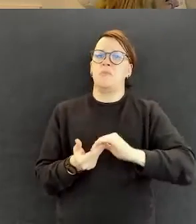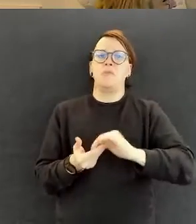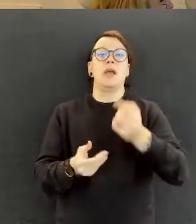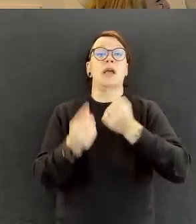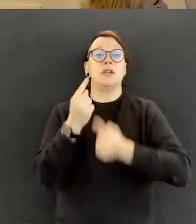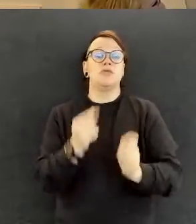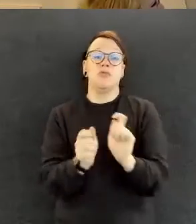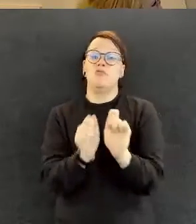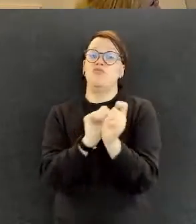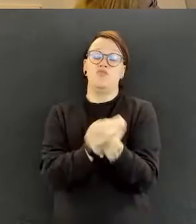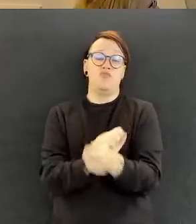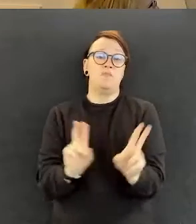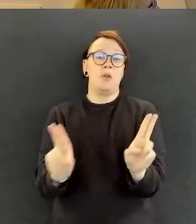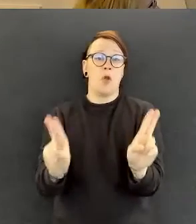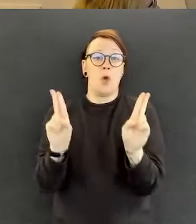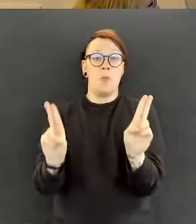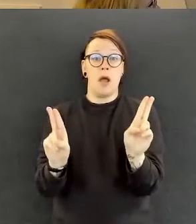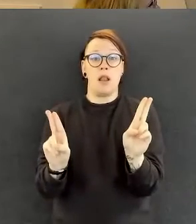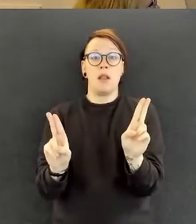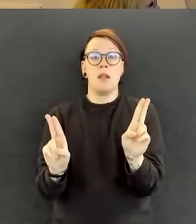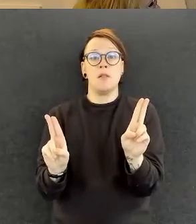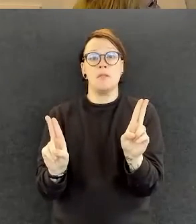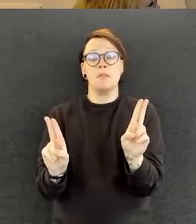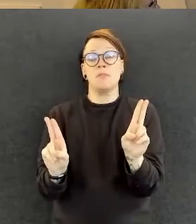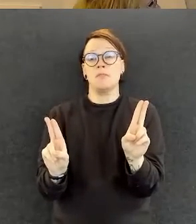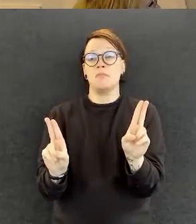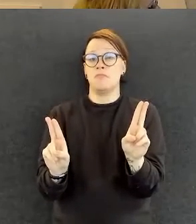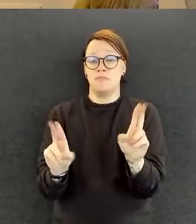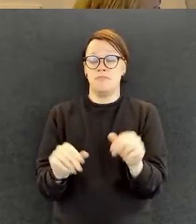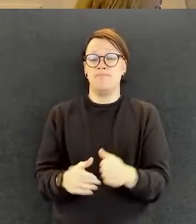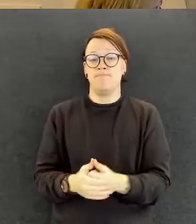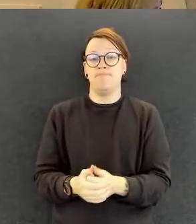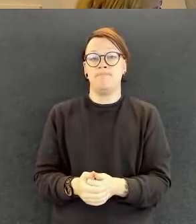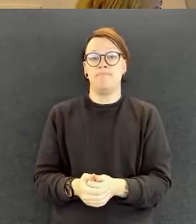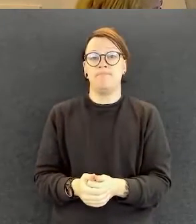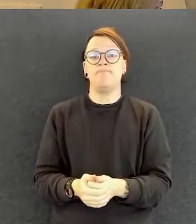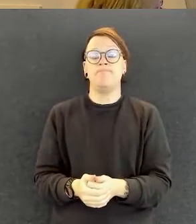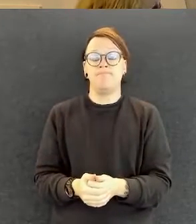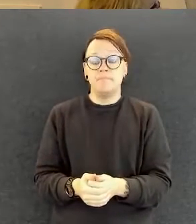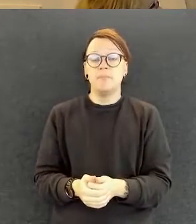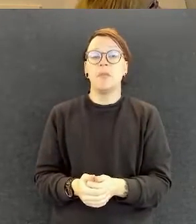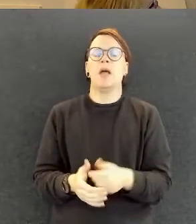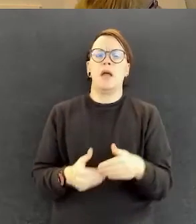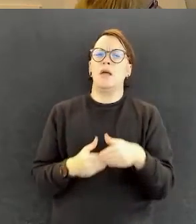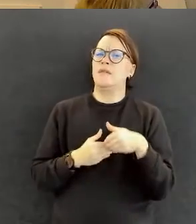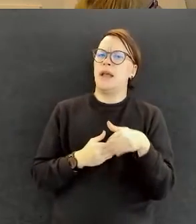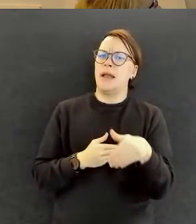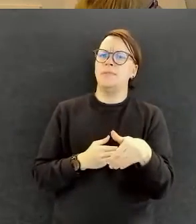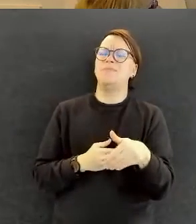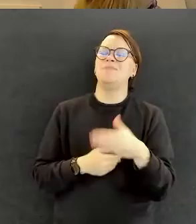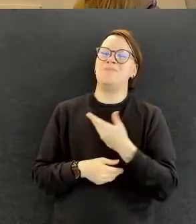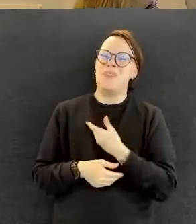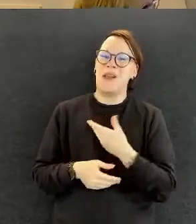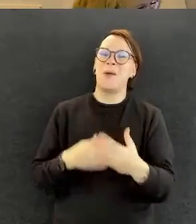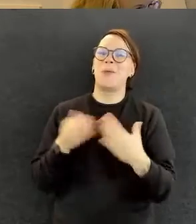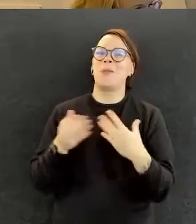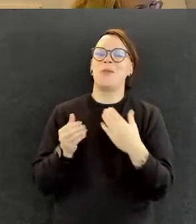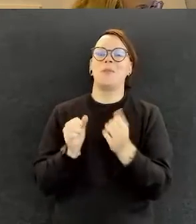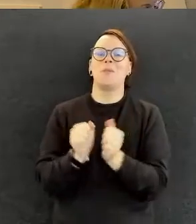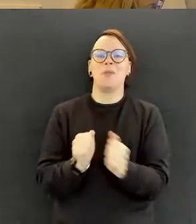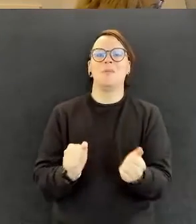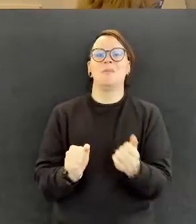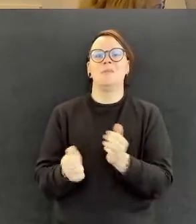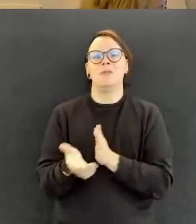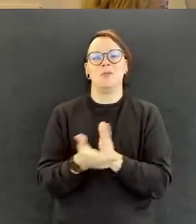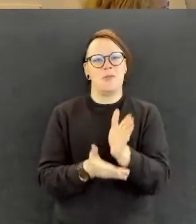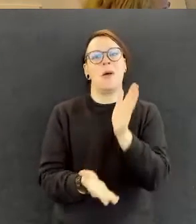sekin, että voi tosiaan toimia eri tehtävissä. Että vielä on tekemistä, mutta parempaan päin ollaan.